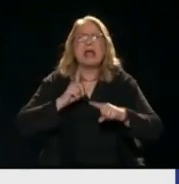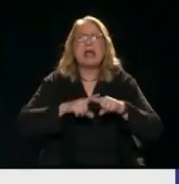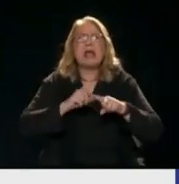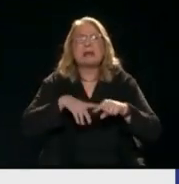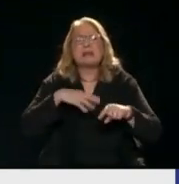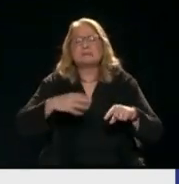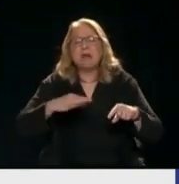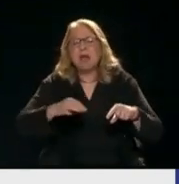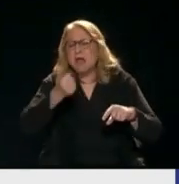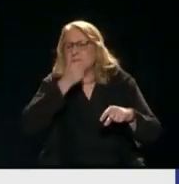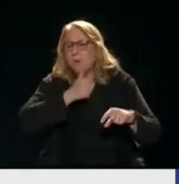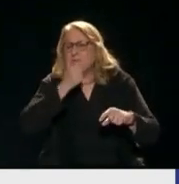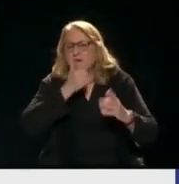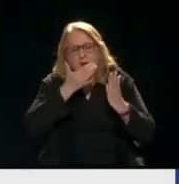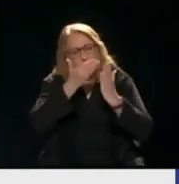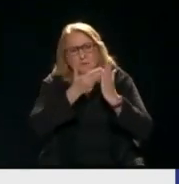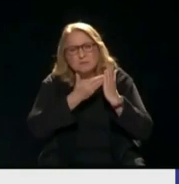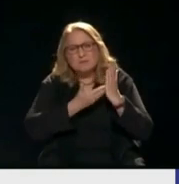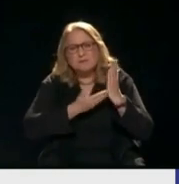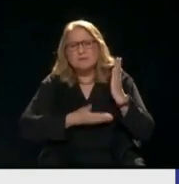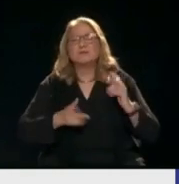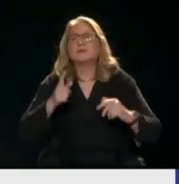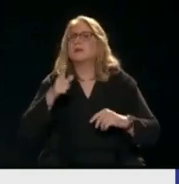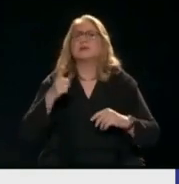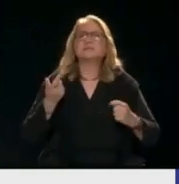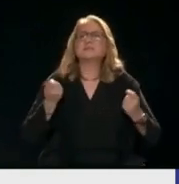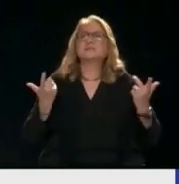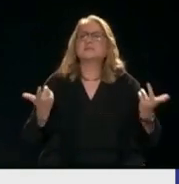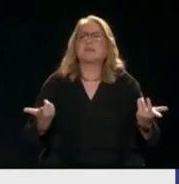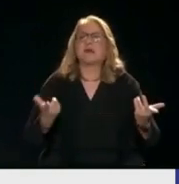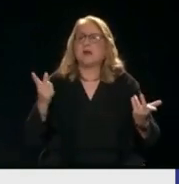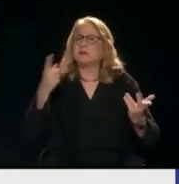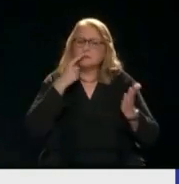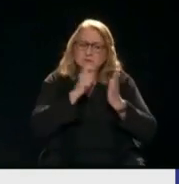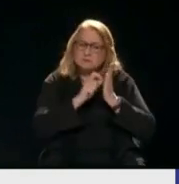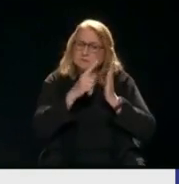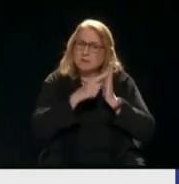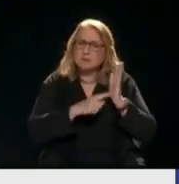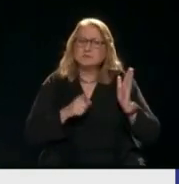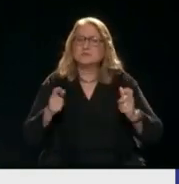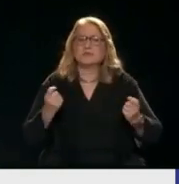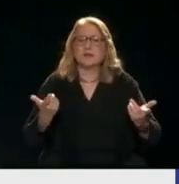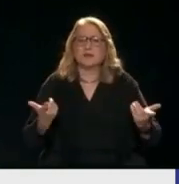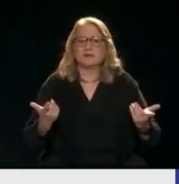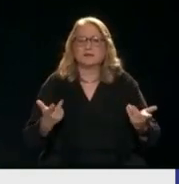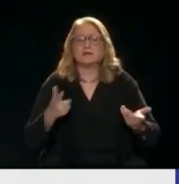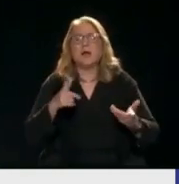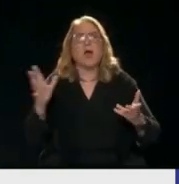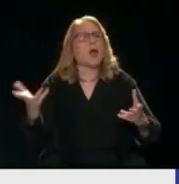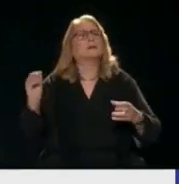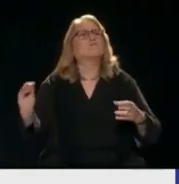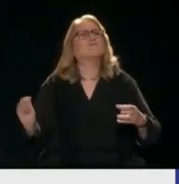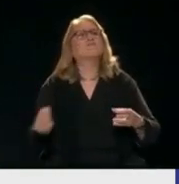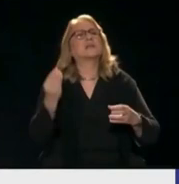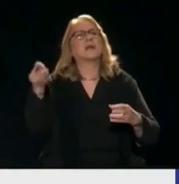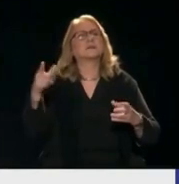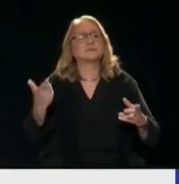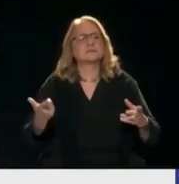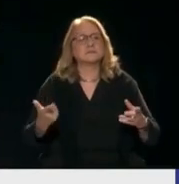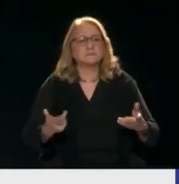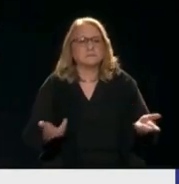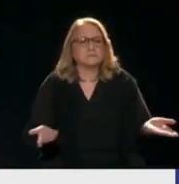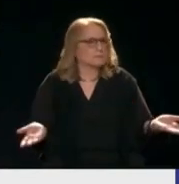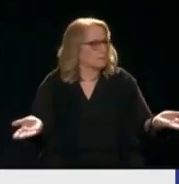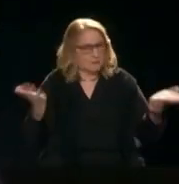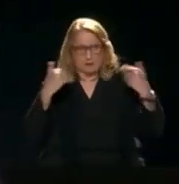σύστημα Τι θα κάνετε εσείς Αν μπείτε στη Βουλή για να ανατρέψετε Αυτόν τον κακό δαίμονα Δεν μπορεί να γίνει κάτι άλλο Συστρατευμένας ο ελληνικός